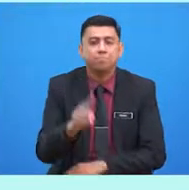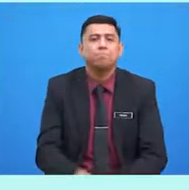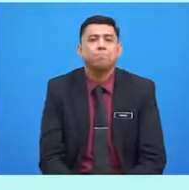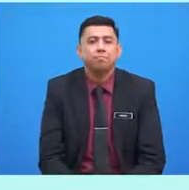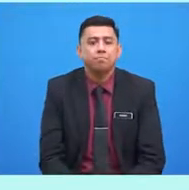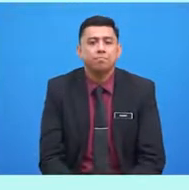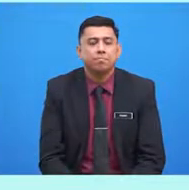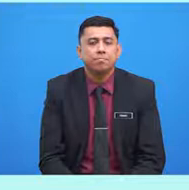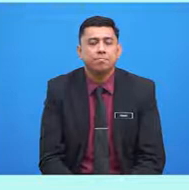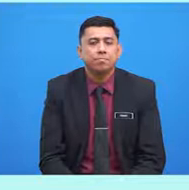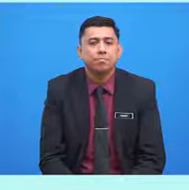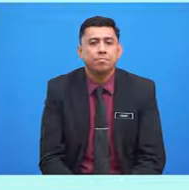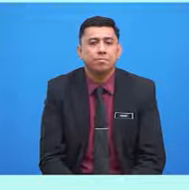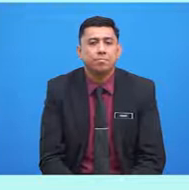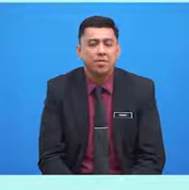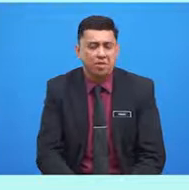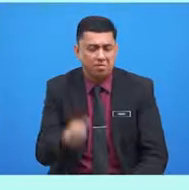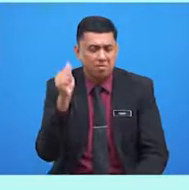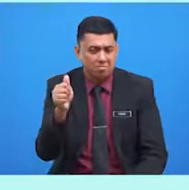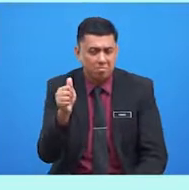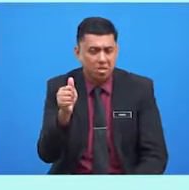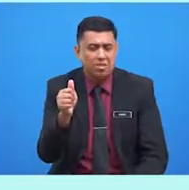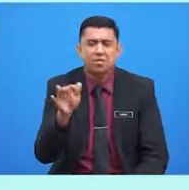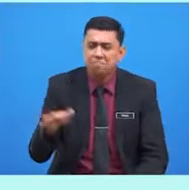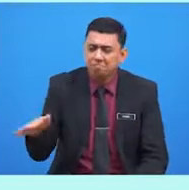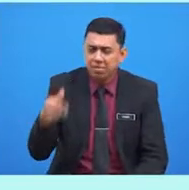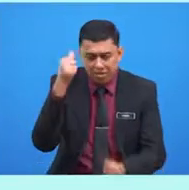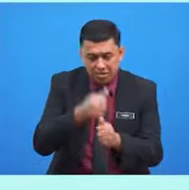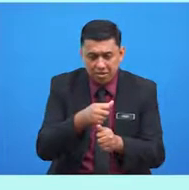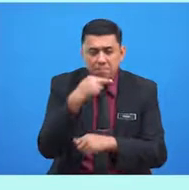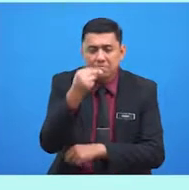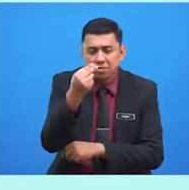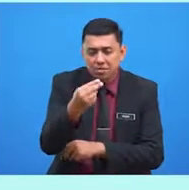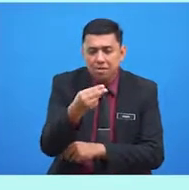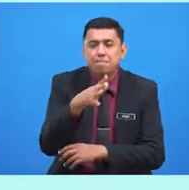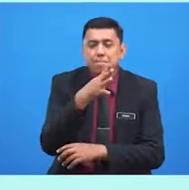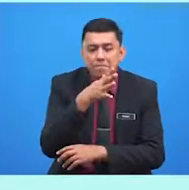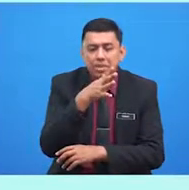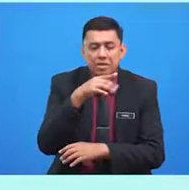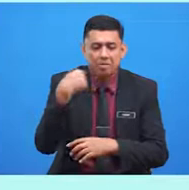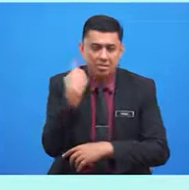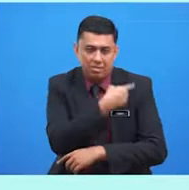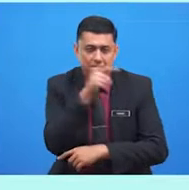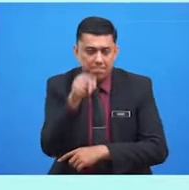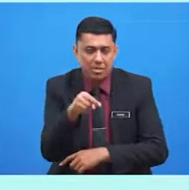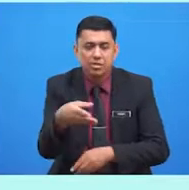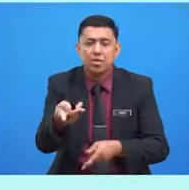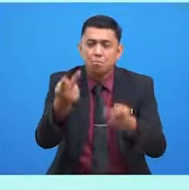Adik, ingat pesan Mak. Kita mesti pulang sebelum jam 7 malam. Baiklah, Abang.